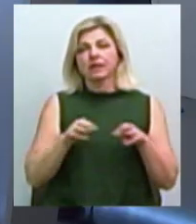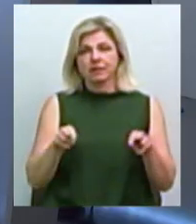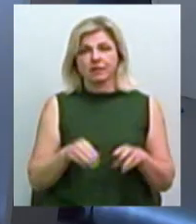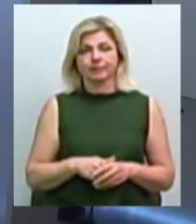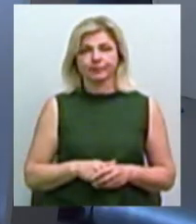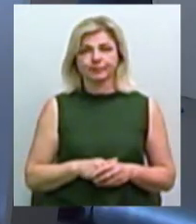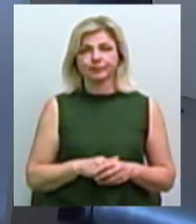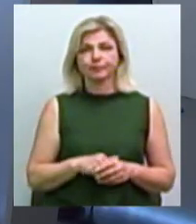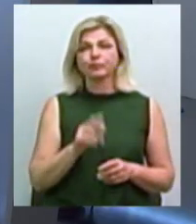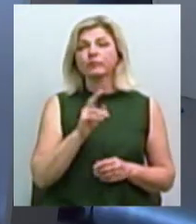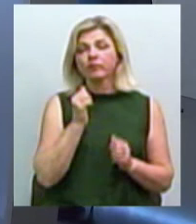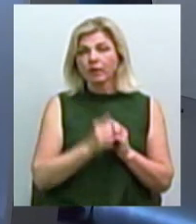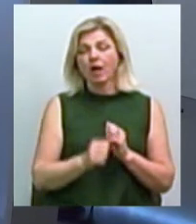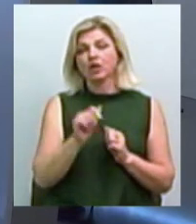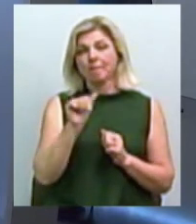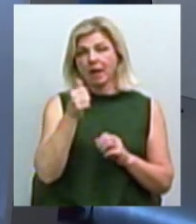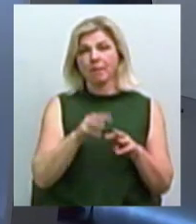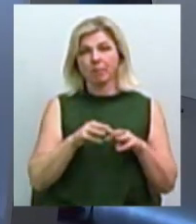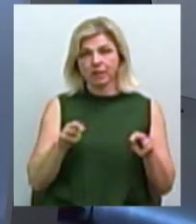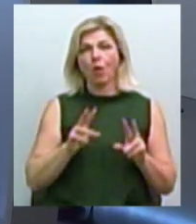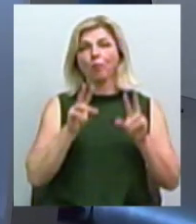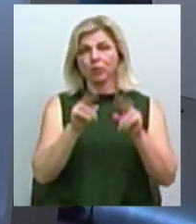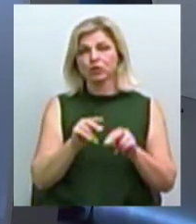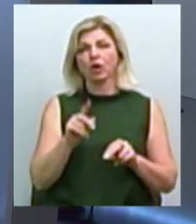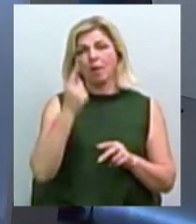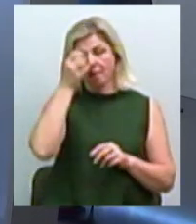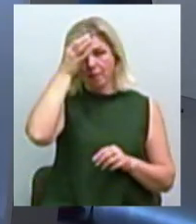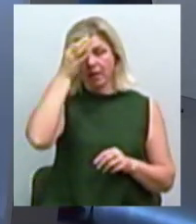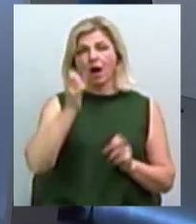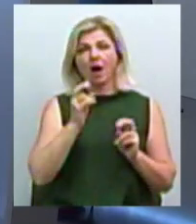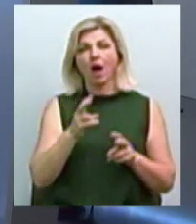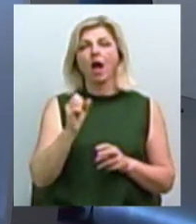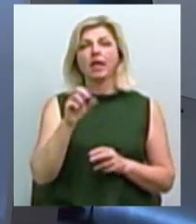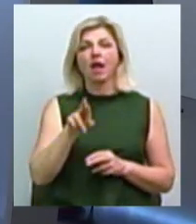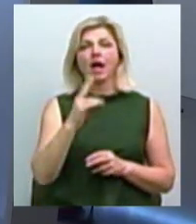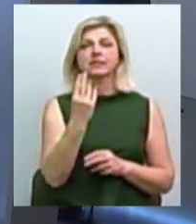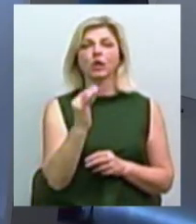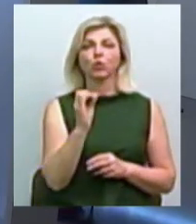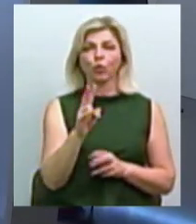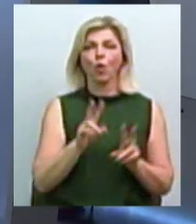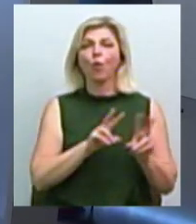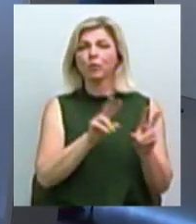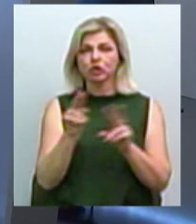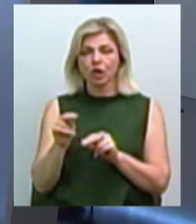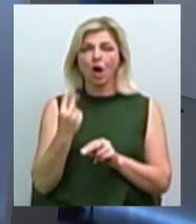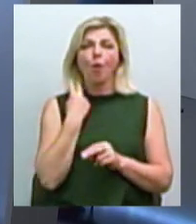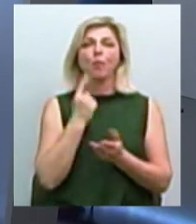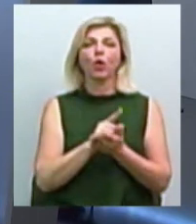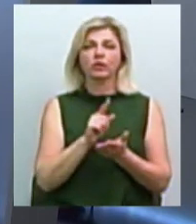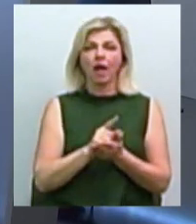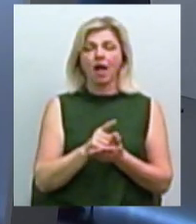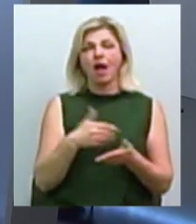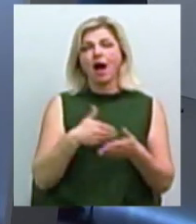останні 5 років. Кожен новий прем'єр-міністр, я пам'ятаю, як Арсеній Цинюк обіцяв податкові канікули для малого